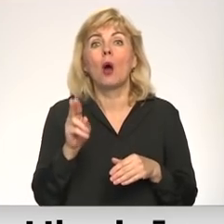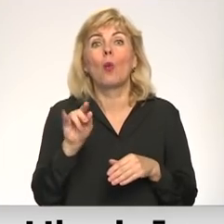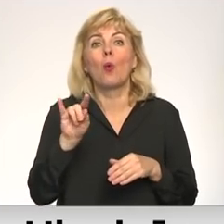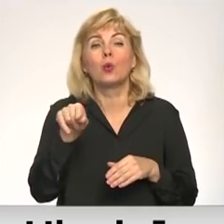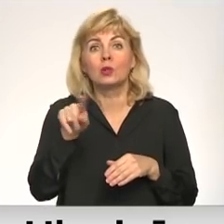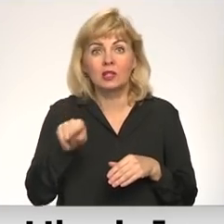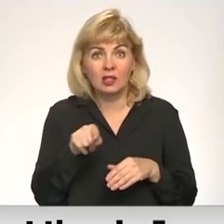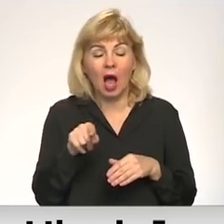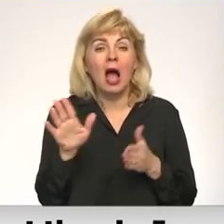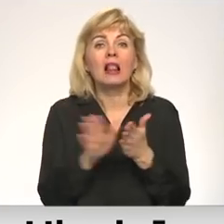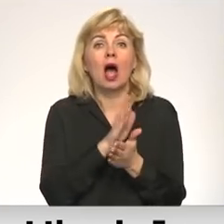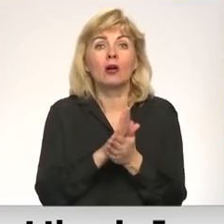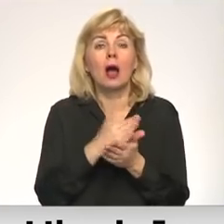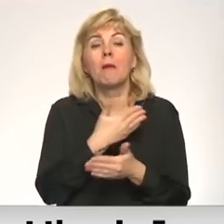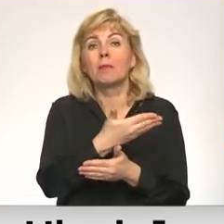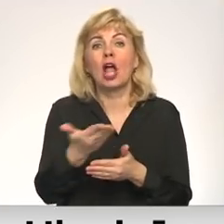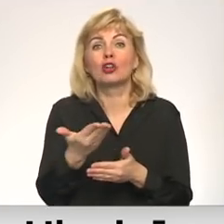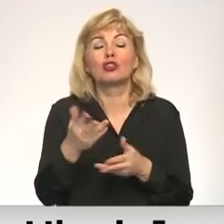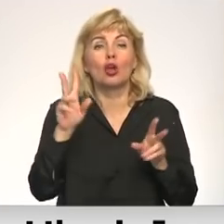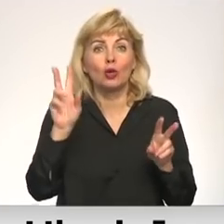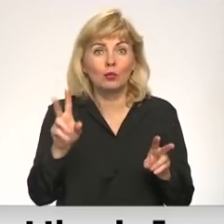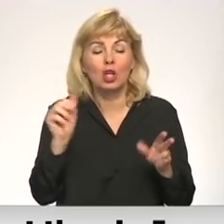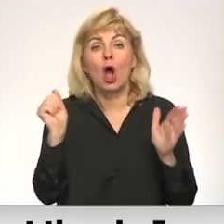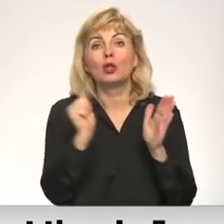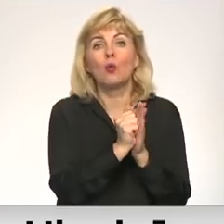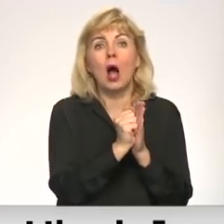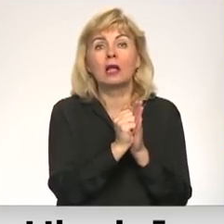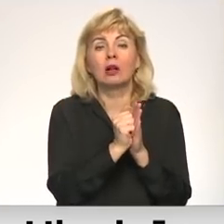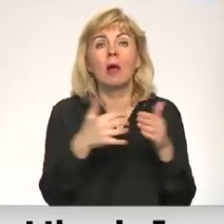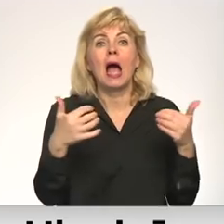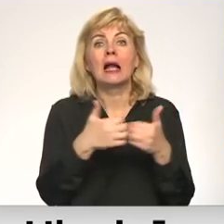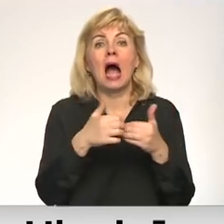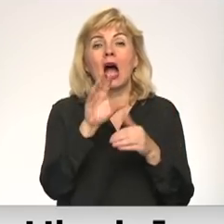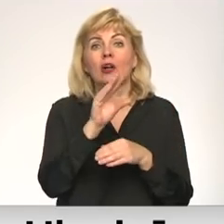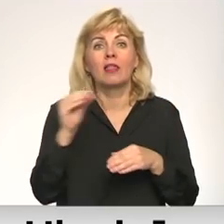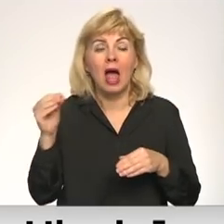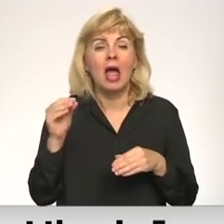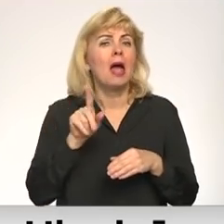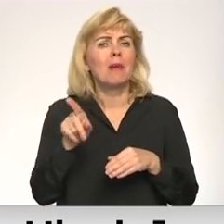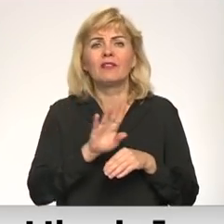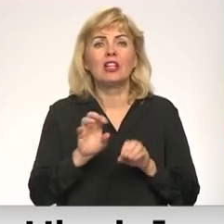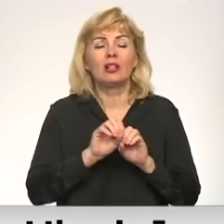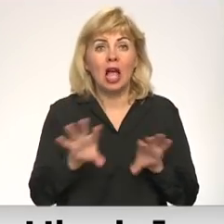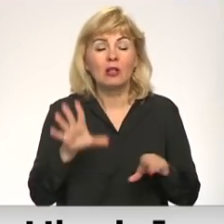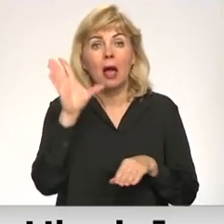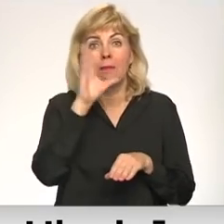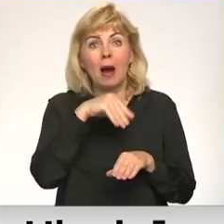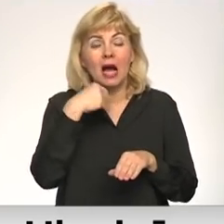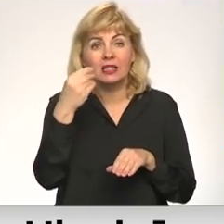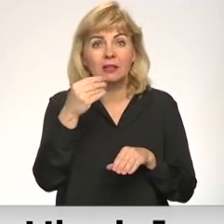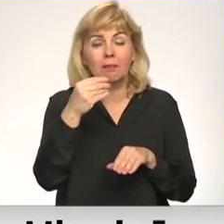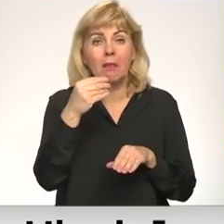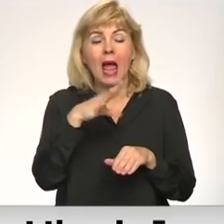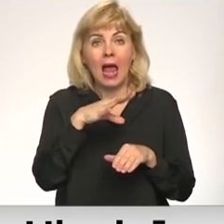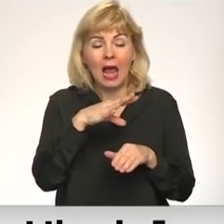Vissjodļa Vass ir nodrukāts sauklis karam ne, kuru, protams, neizplatīja, bet viņi ir paspējuši uzņemt ekrānu šāviņu un